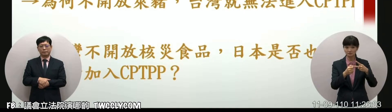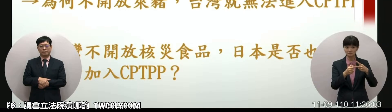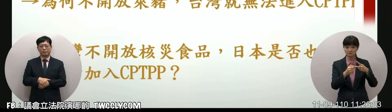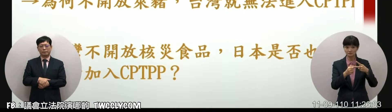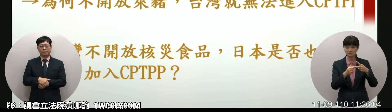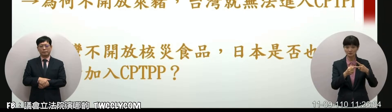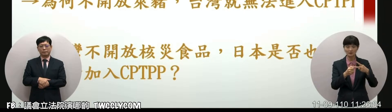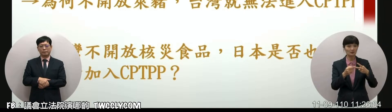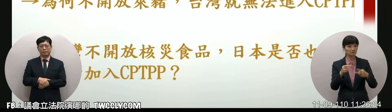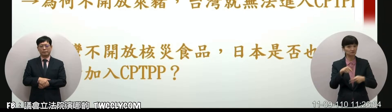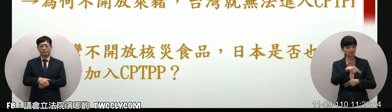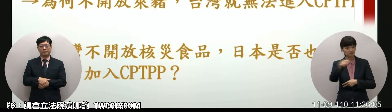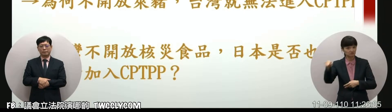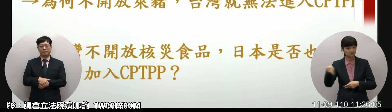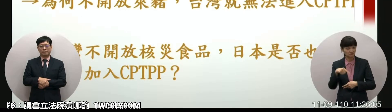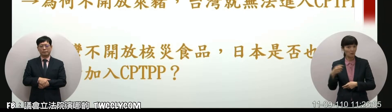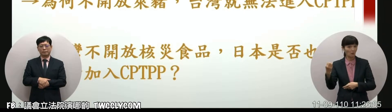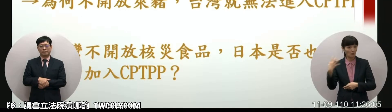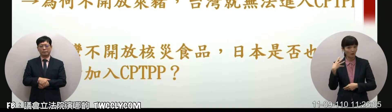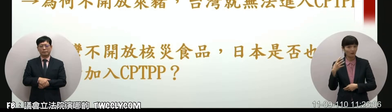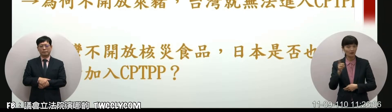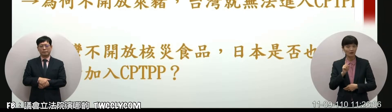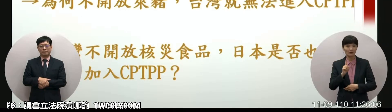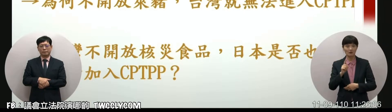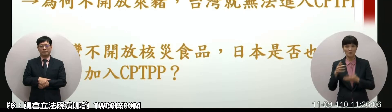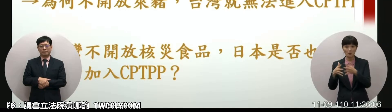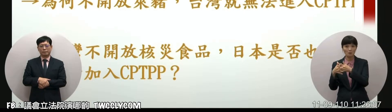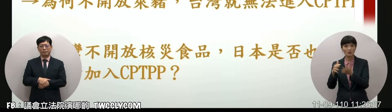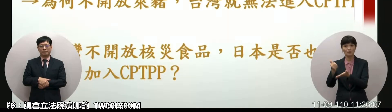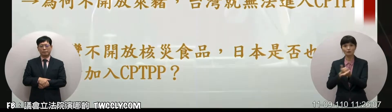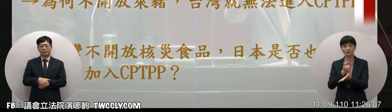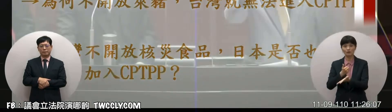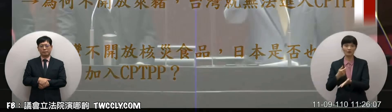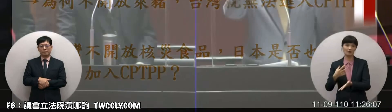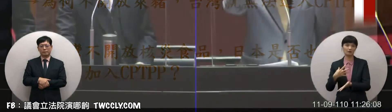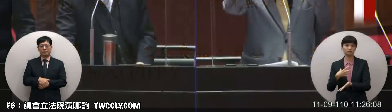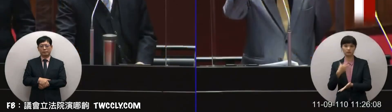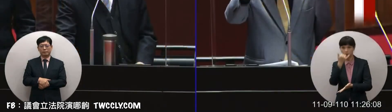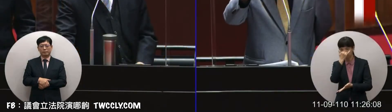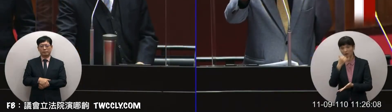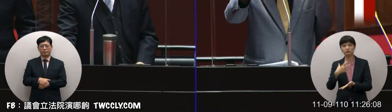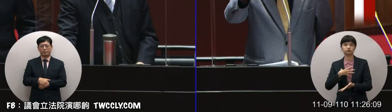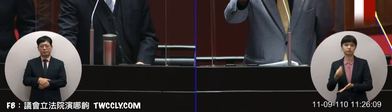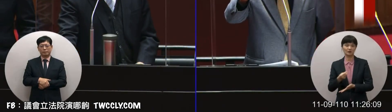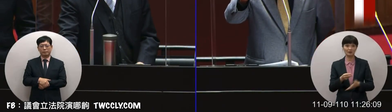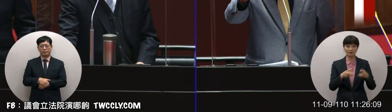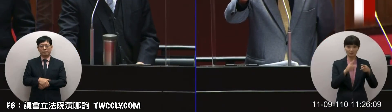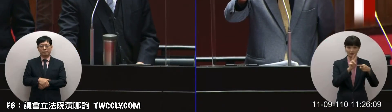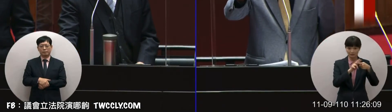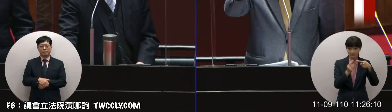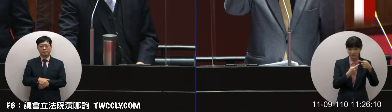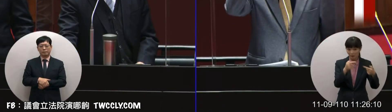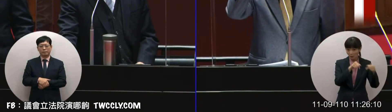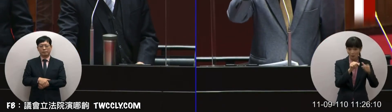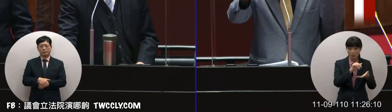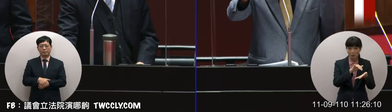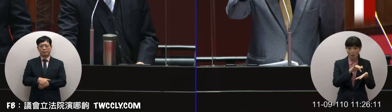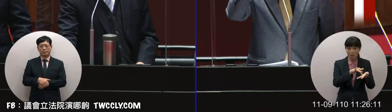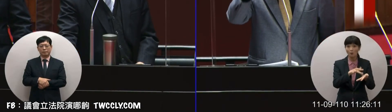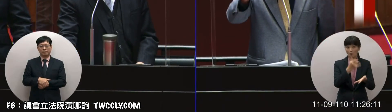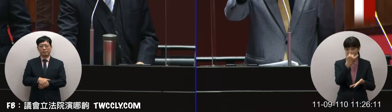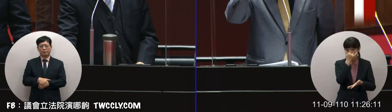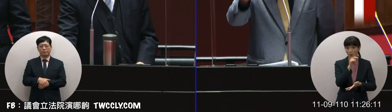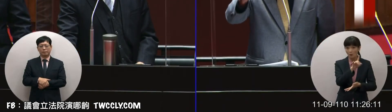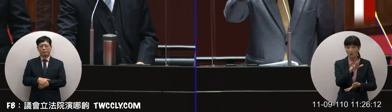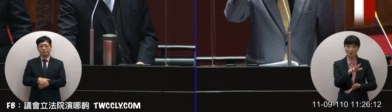都很好他們都告訴我 不怕美織 只怕來織再來第三個問題我們台灣